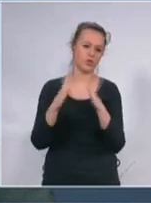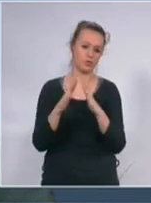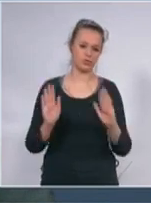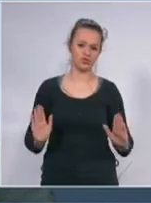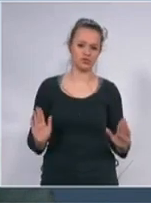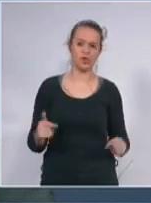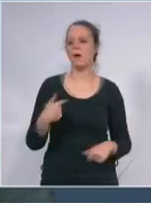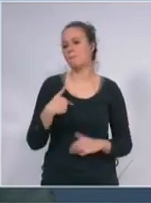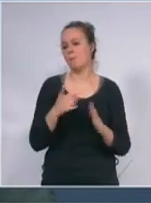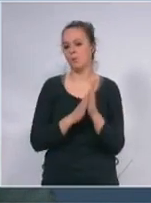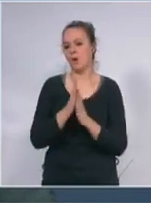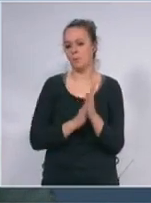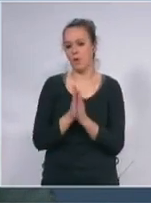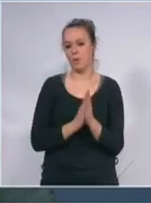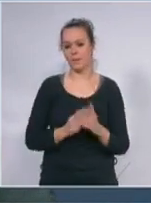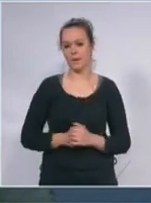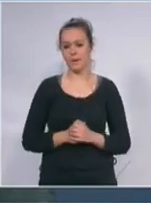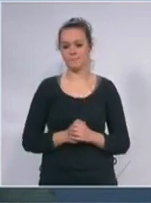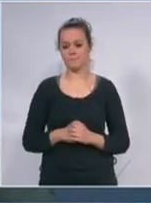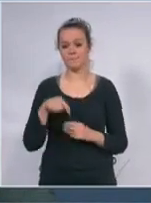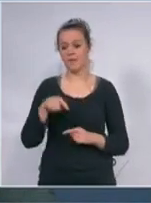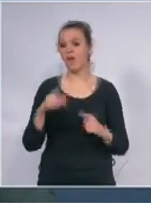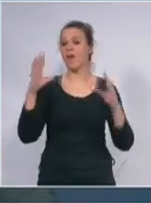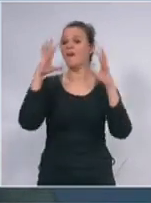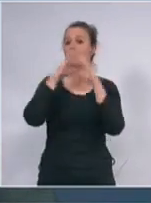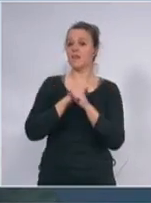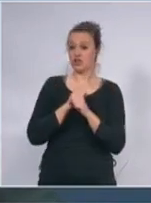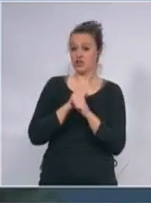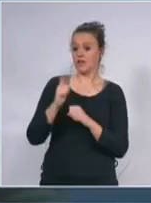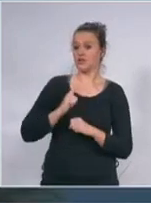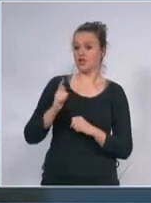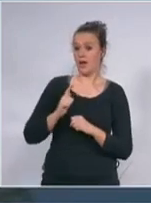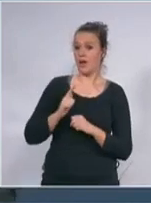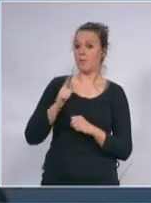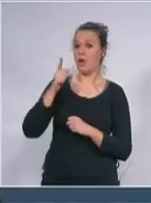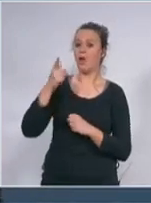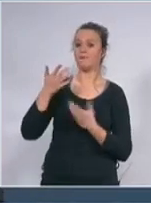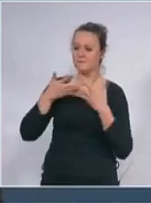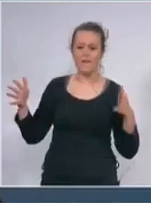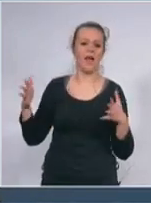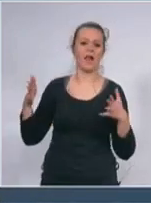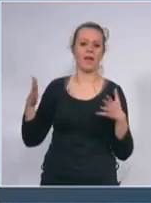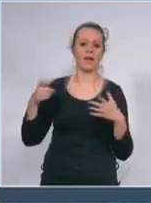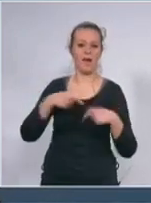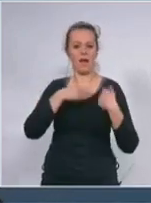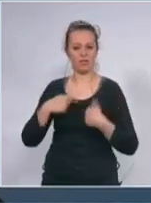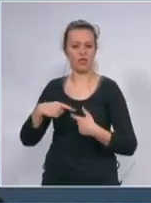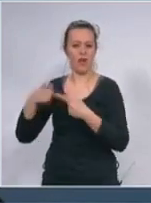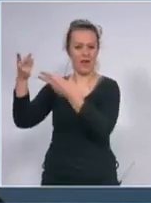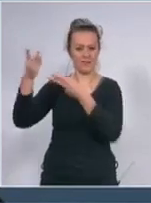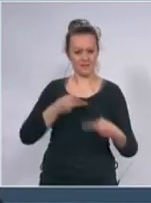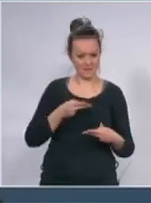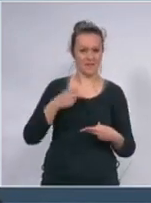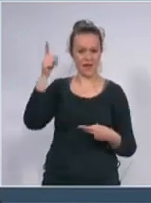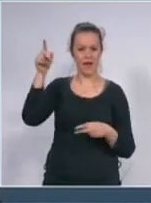to je moja mogla čeka nas večeras velika podrška od Narodne Republike Kine naslušao sam se priča